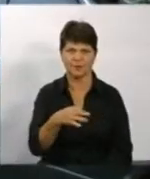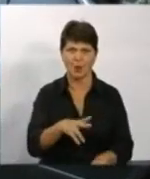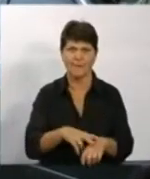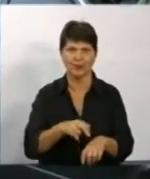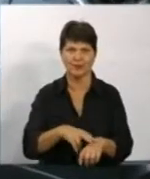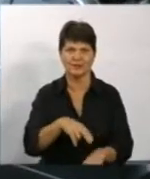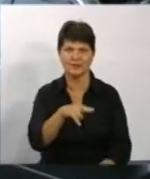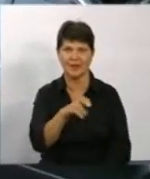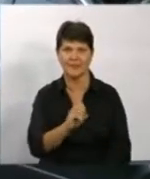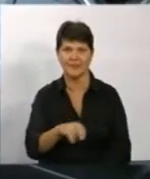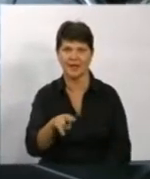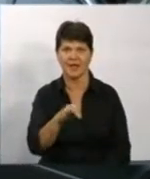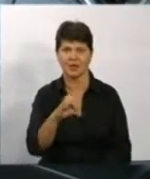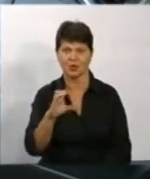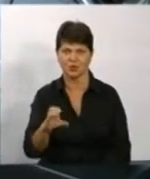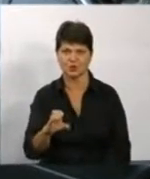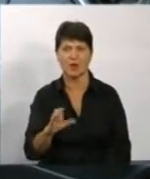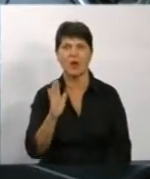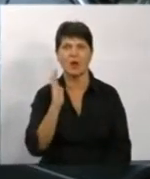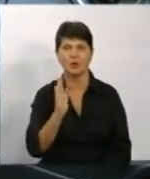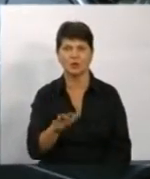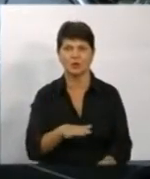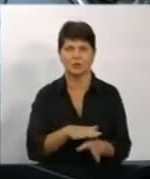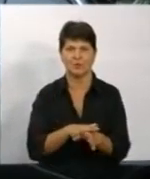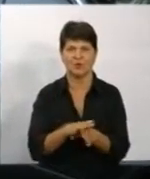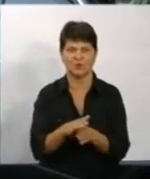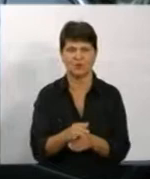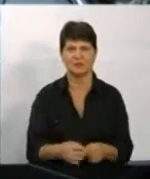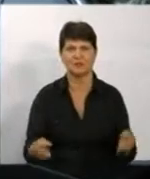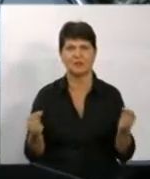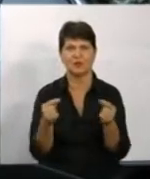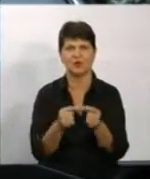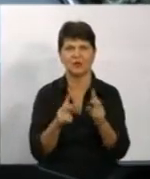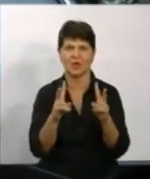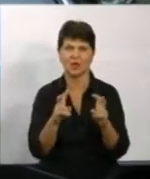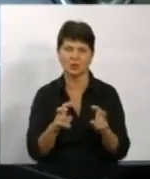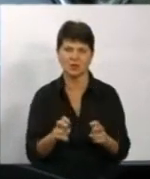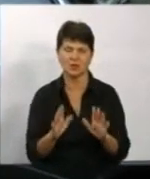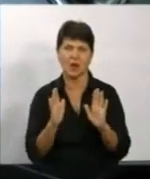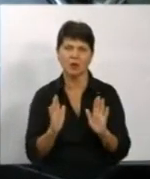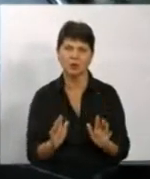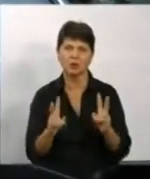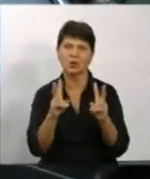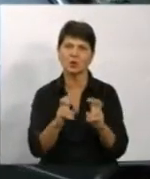проводитись відповідне розслідування, відповідними службами і будуть розглядатися версії,